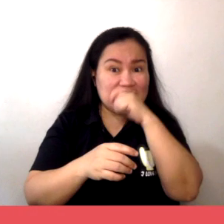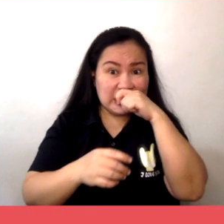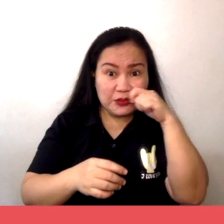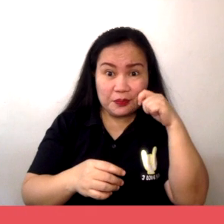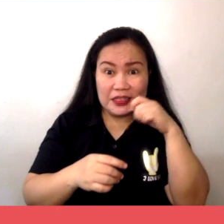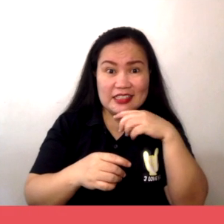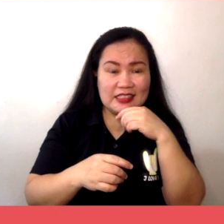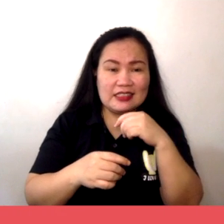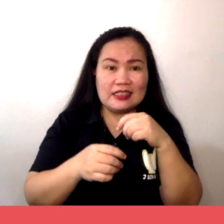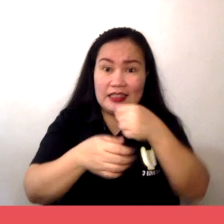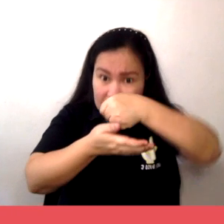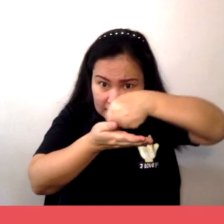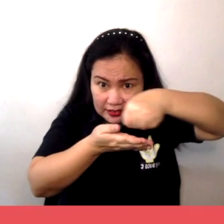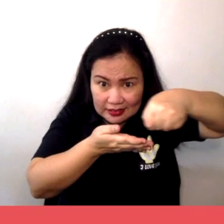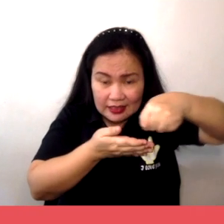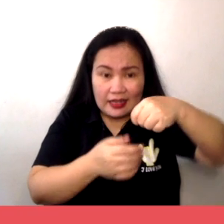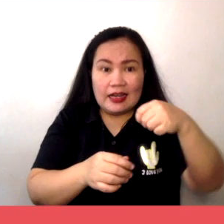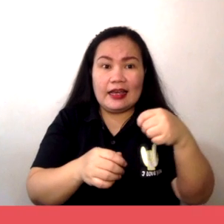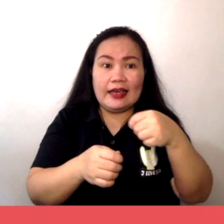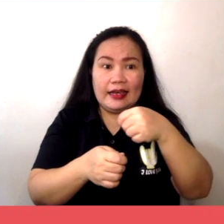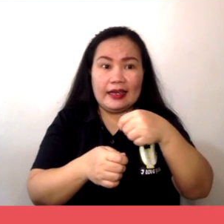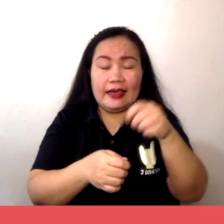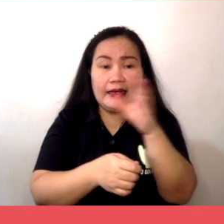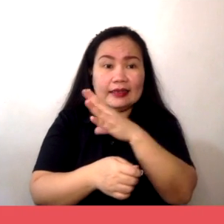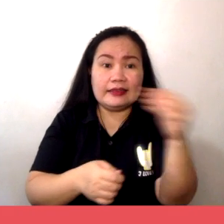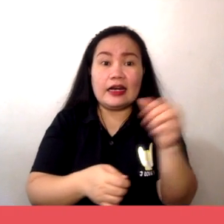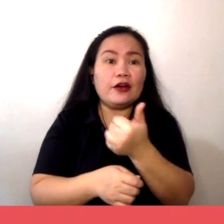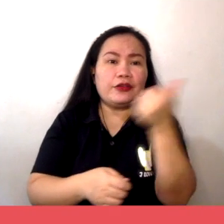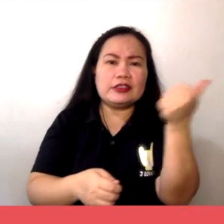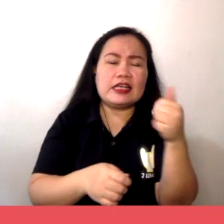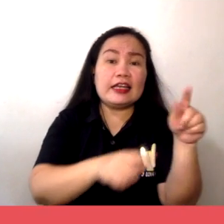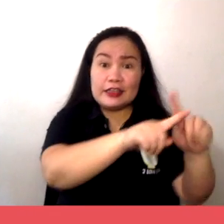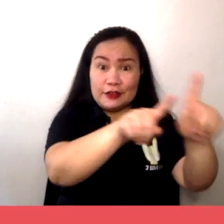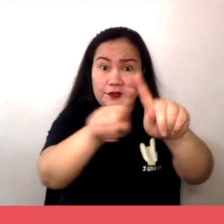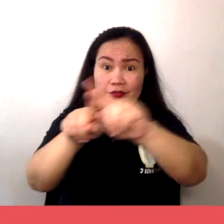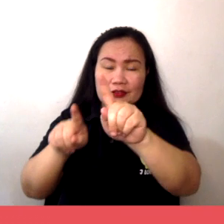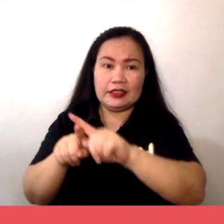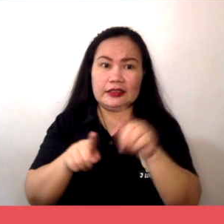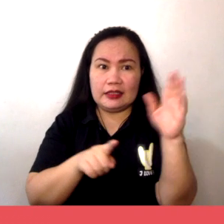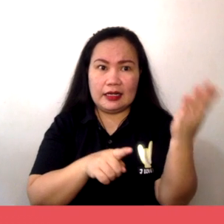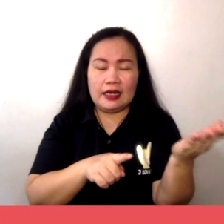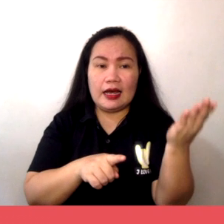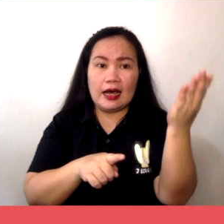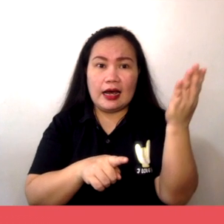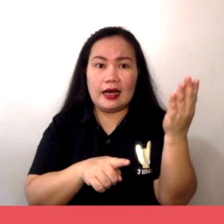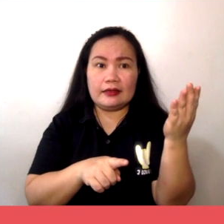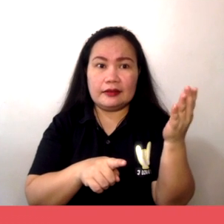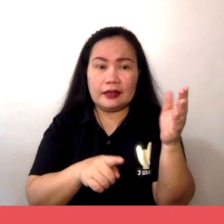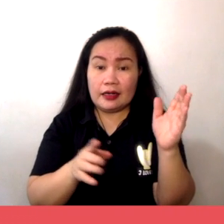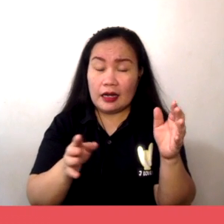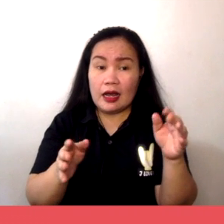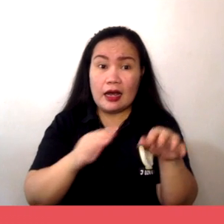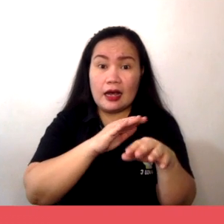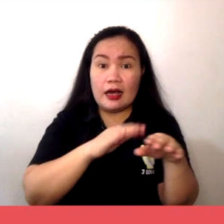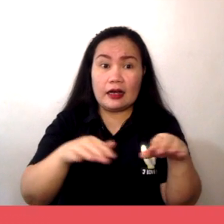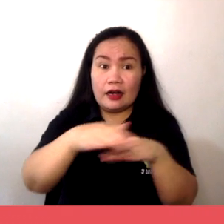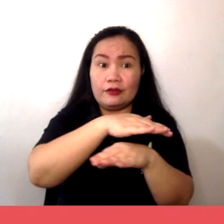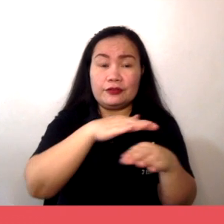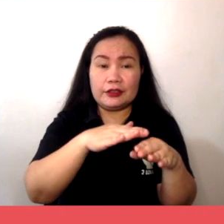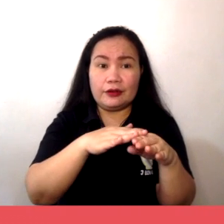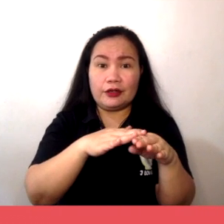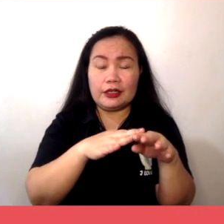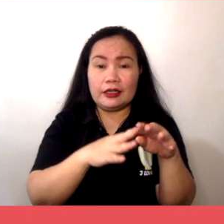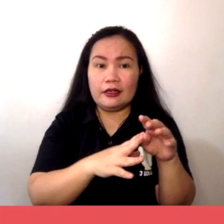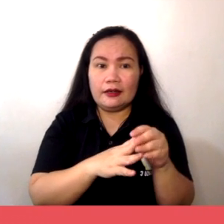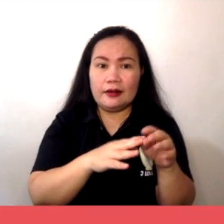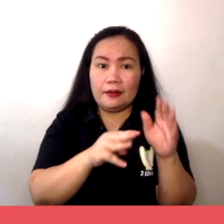iba pa. Sila ay nakakaiba pagdating sa packaging, labeling, presentation at maging sa lasa o